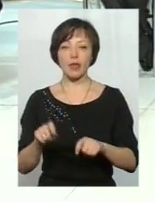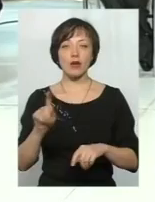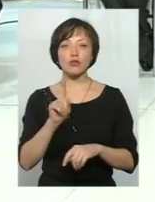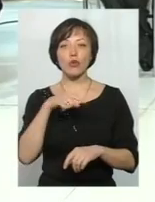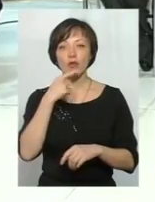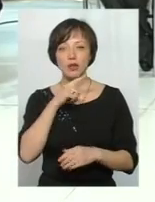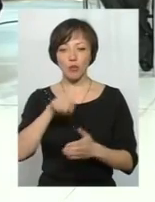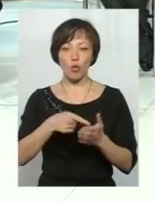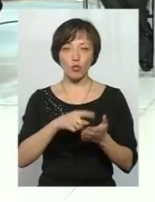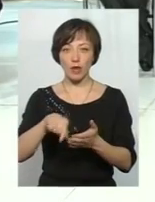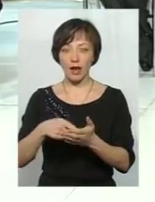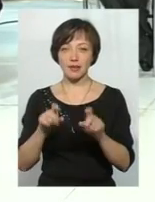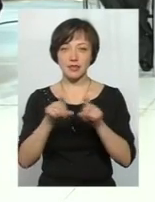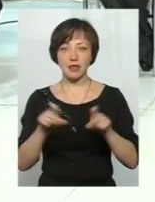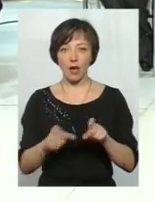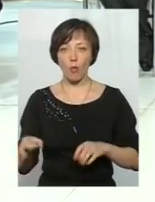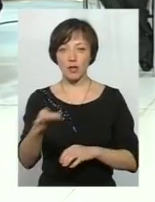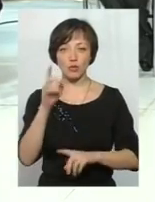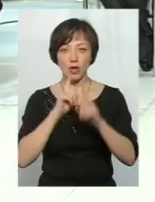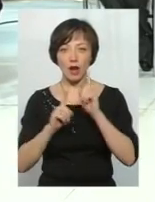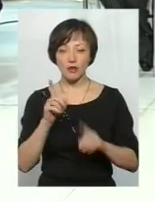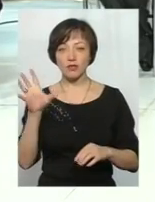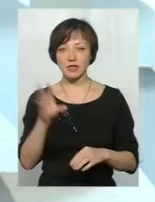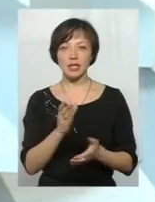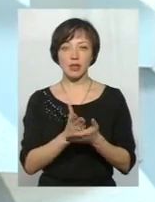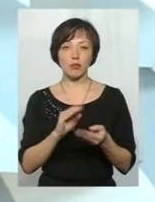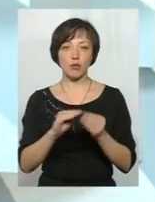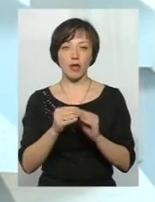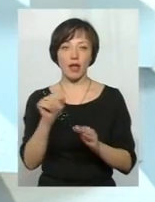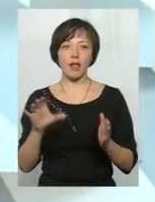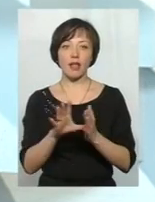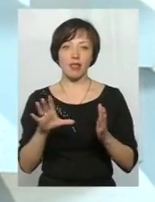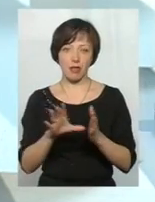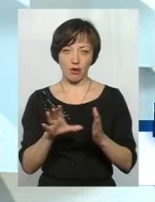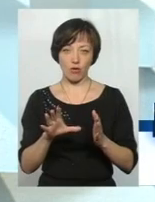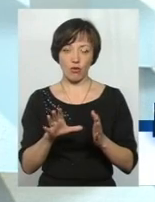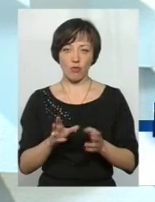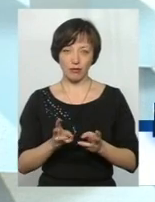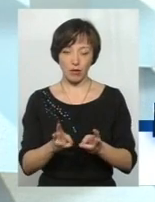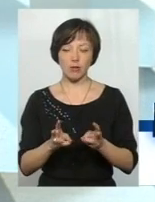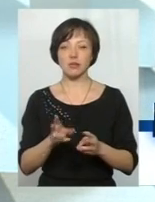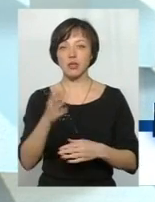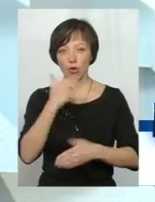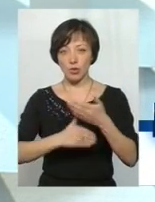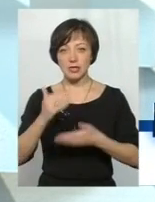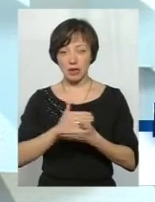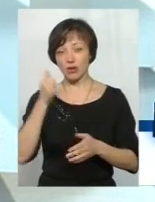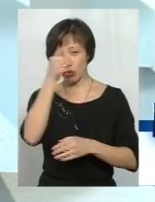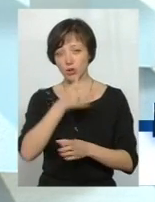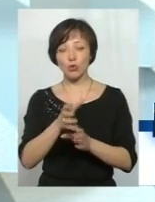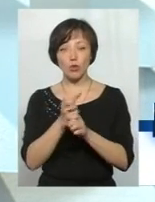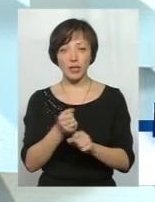комунальні заклади Хмельницької обласної ради, то практично у всіх є проблеми з енергоносіями. Так, за останні роки ми скоротили